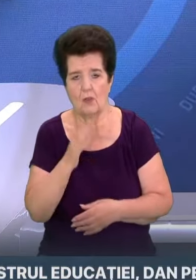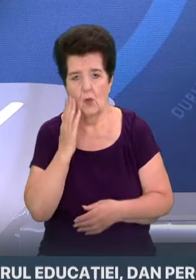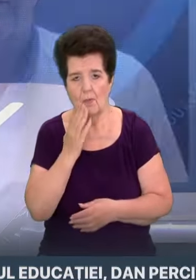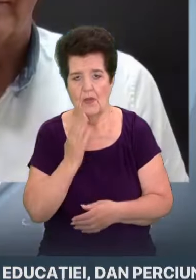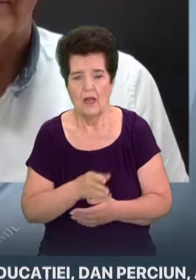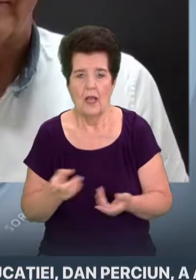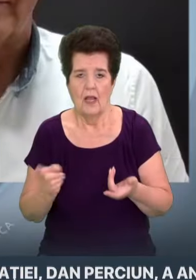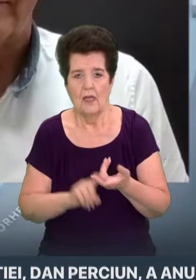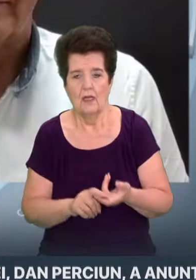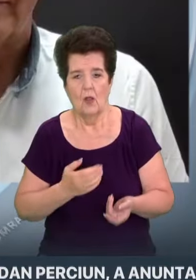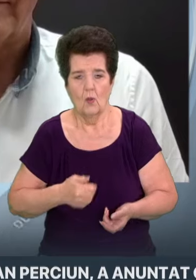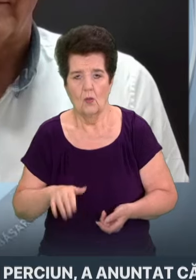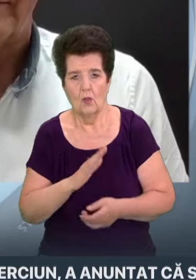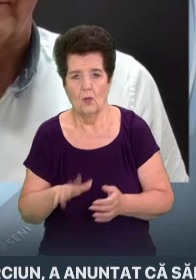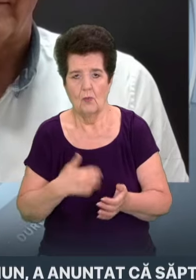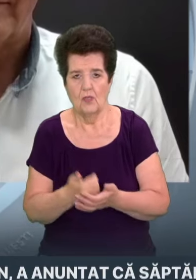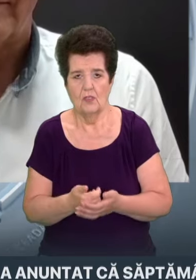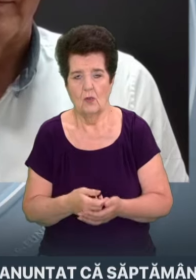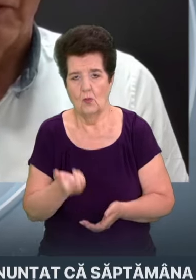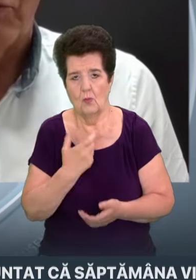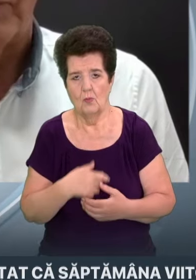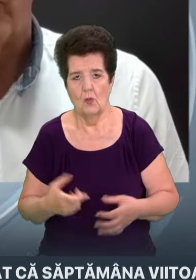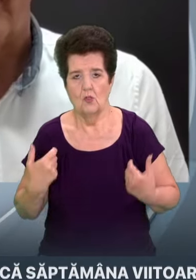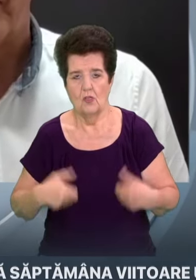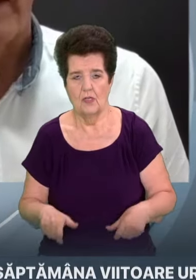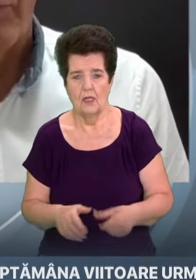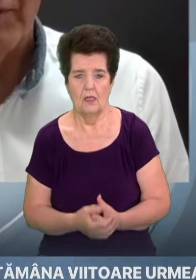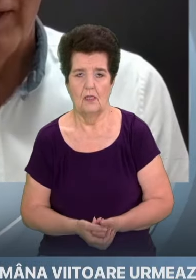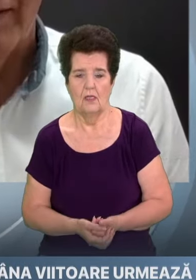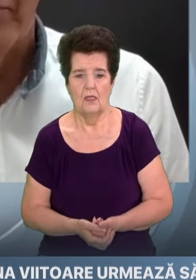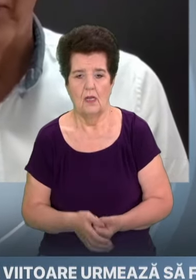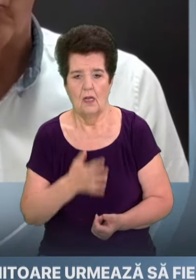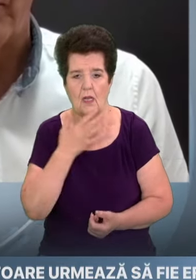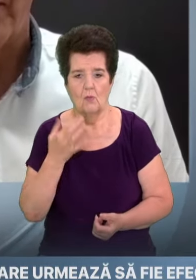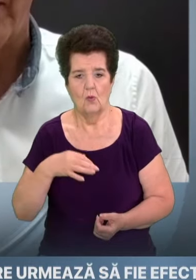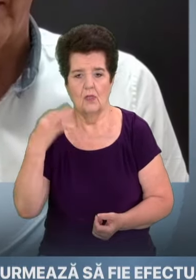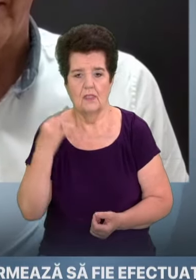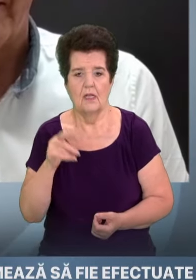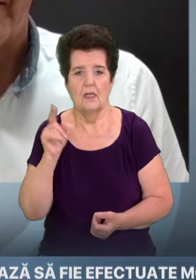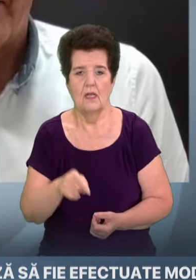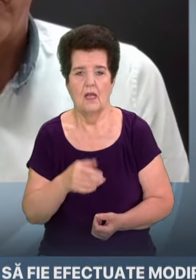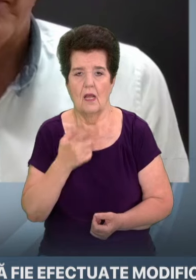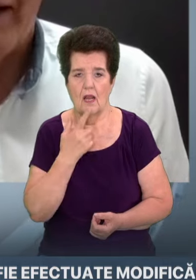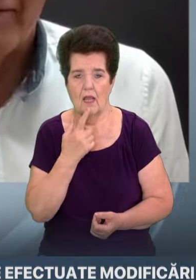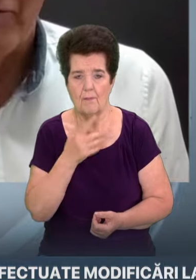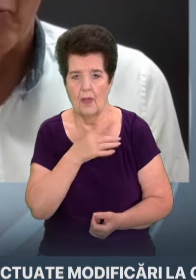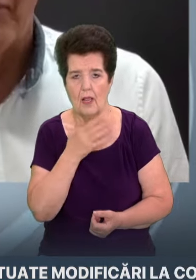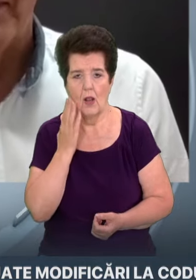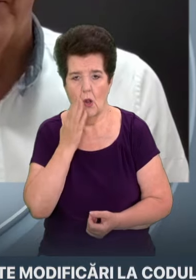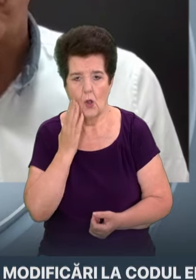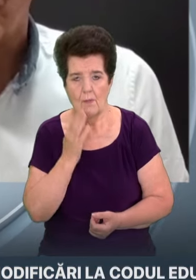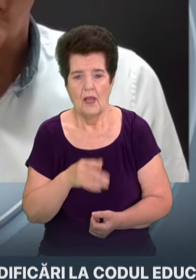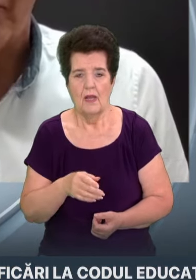directă cu noi. Domnule General, bună ziua! Bună ziua! La mulți ani limbii române, la mulți ani